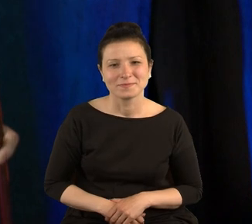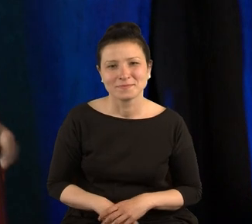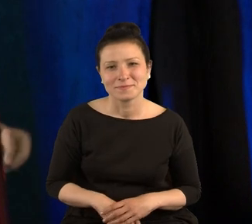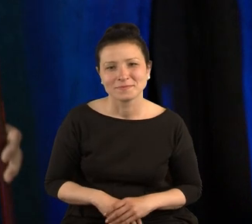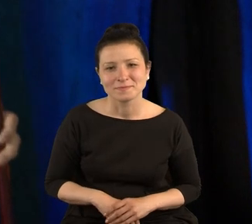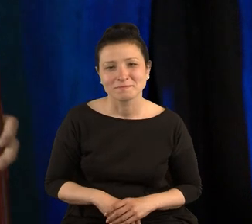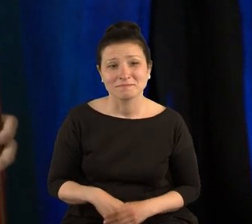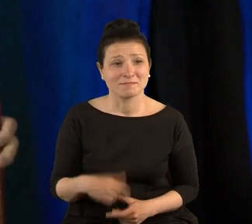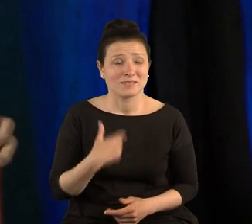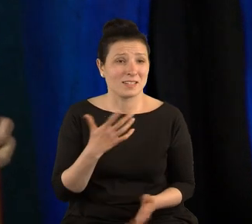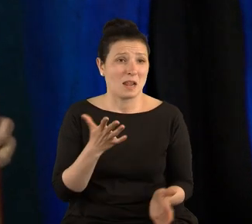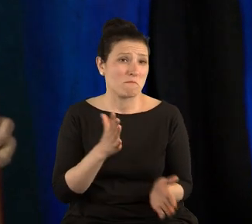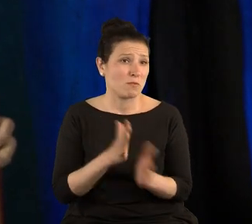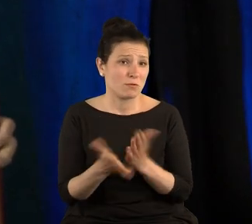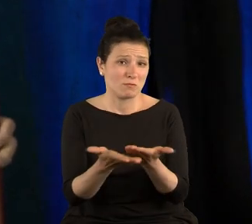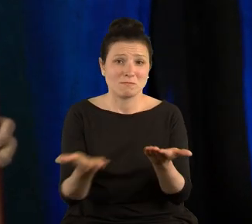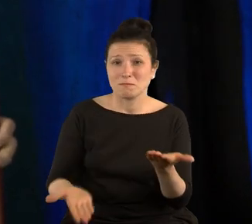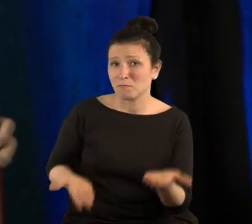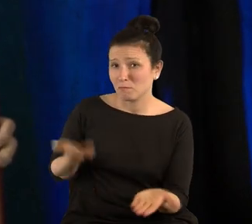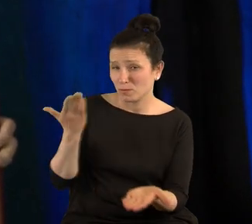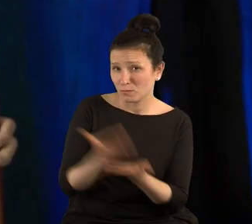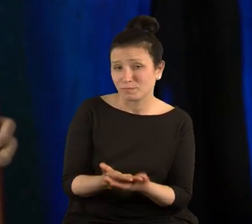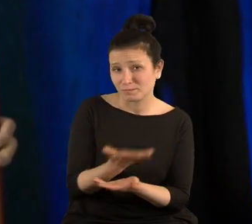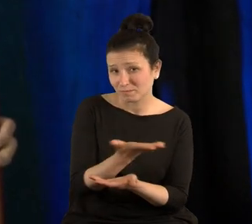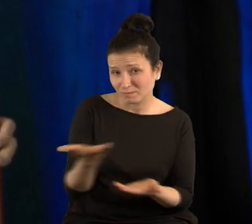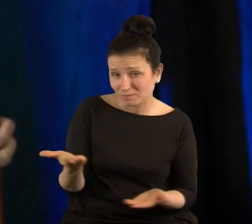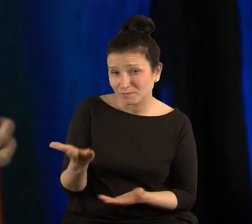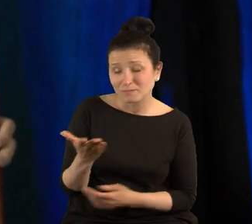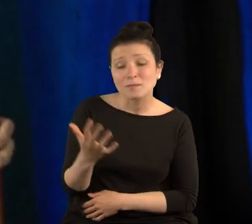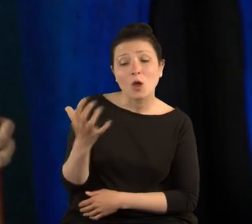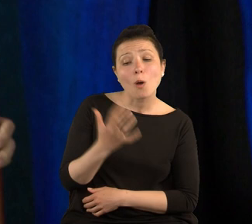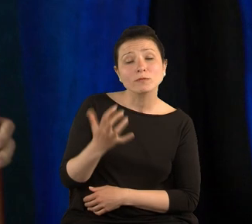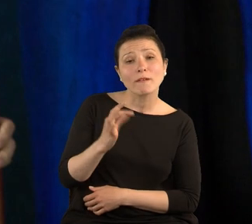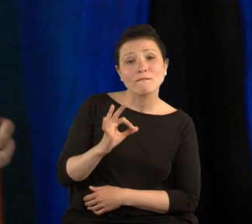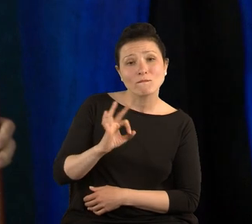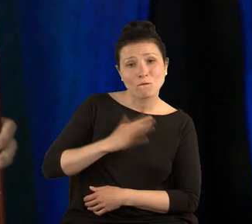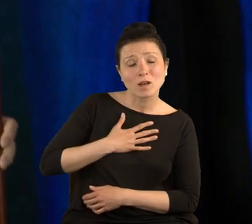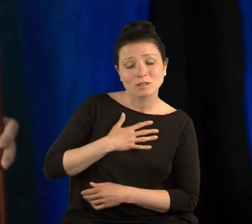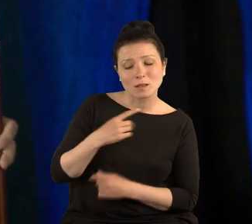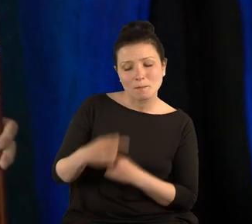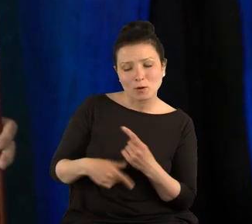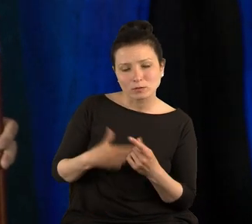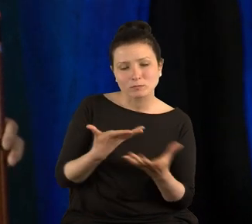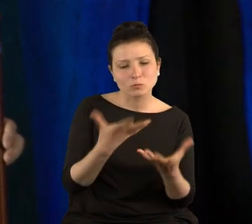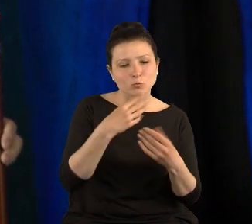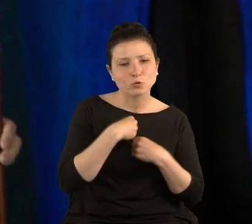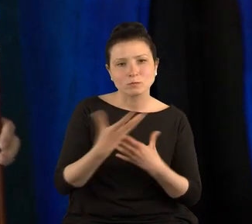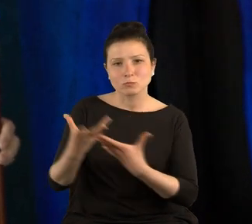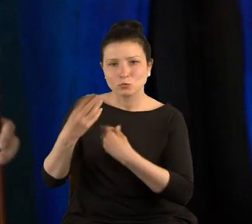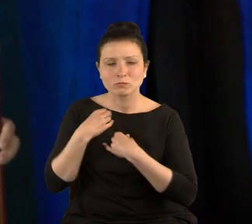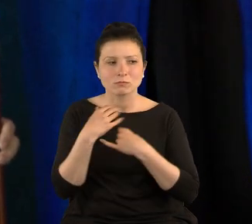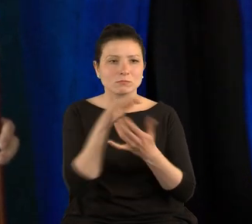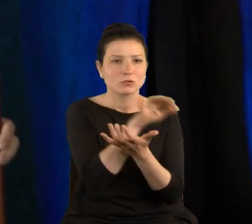Ja po prostu wam proponuję, żebyście przyjrzeli się swoim procesom przyjmowania świata i informacji.